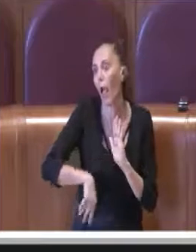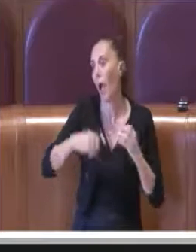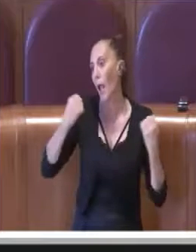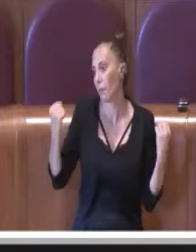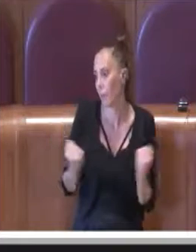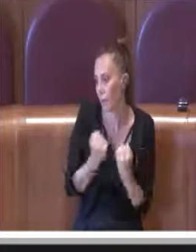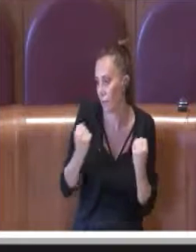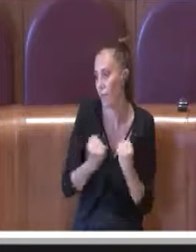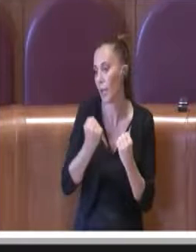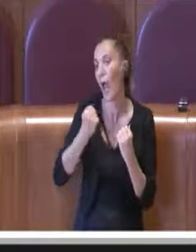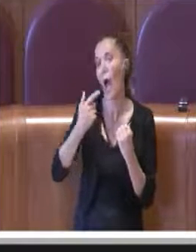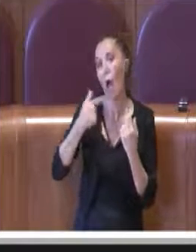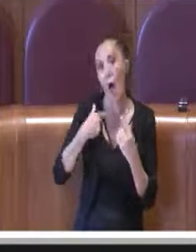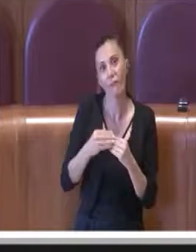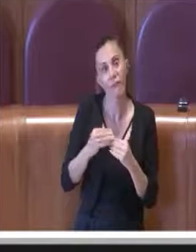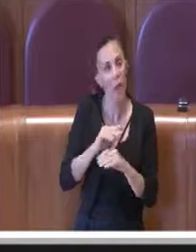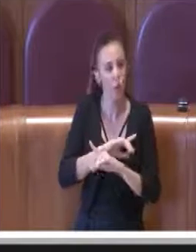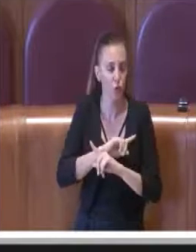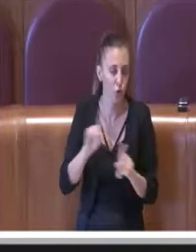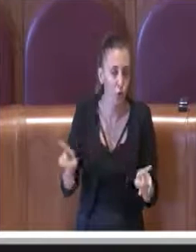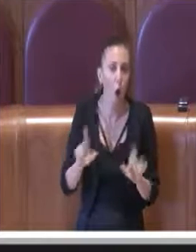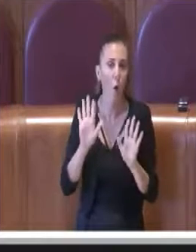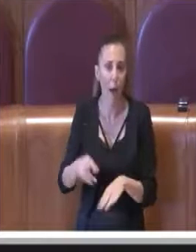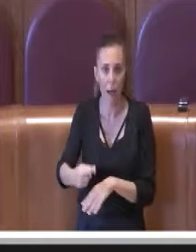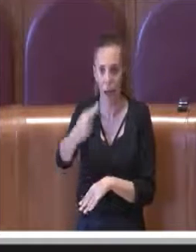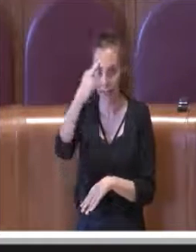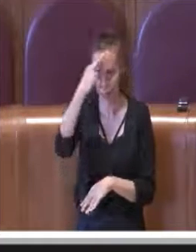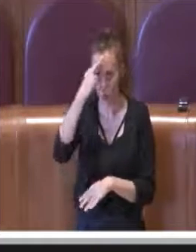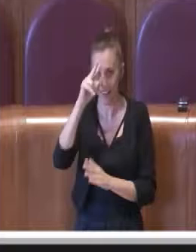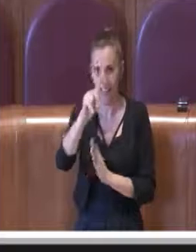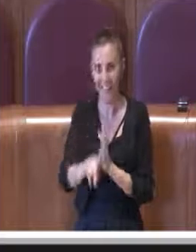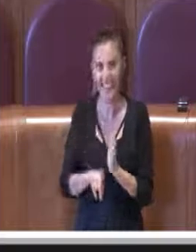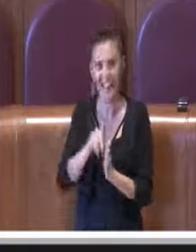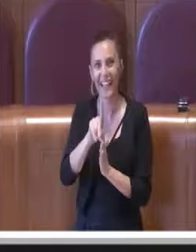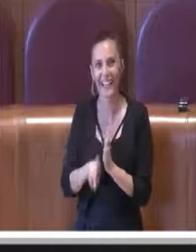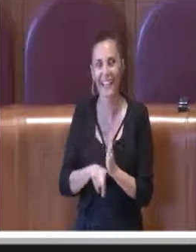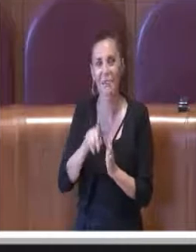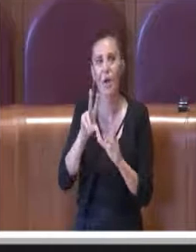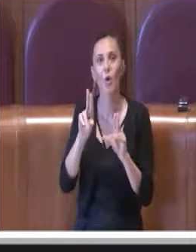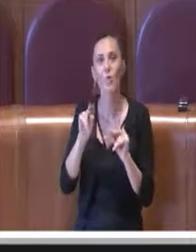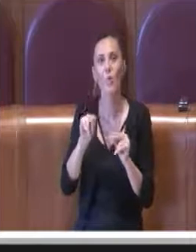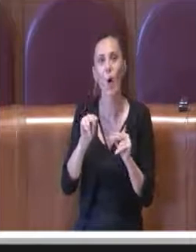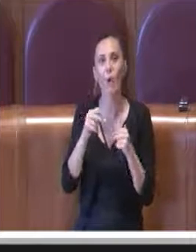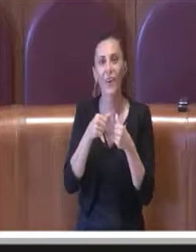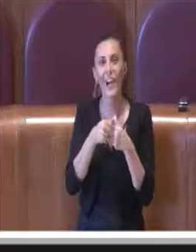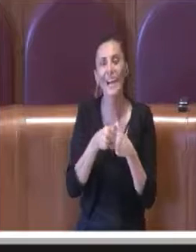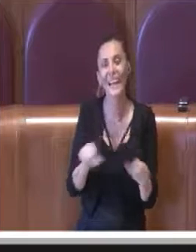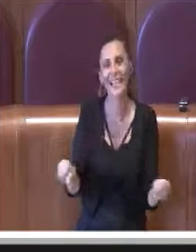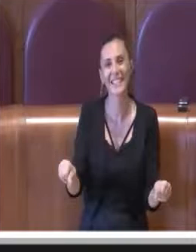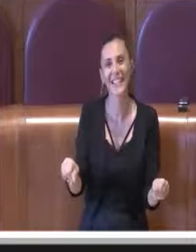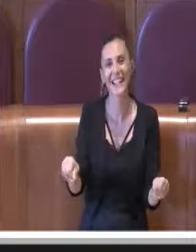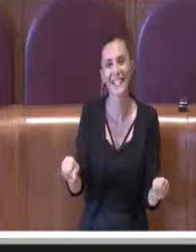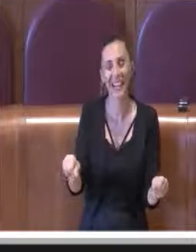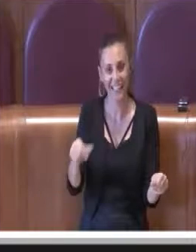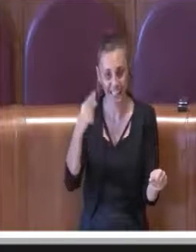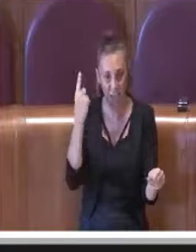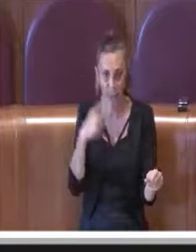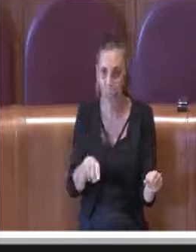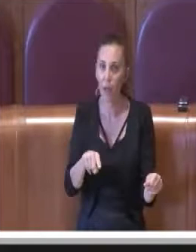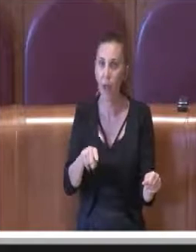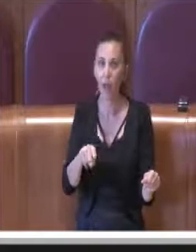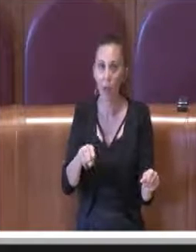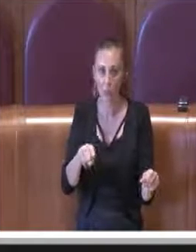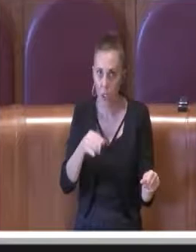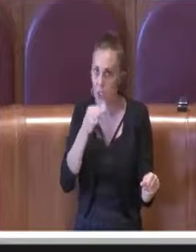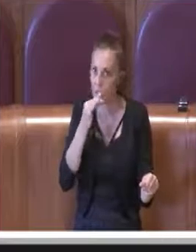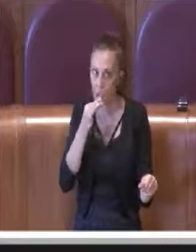questa amministrazione ha fatto. Basti ricordare la delibera sulle nuove residenzialità, praticamente una svolta epocale,